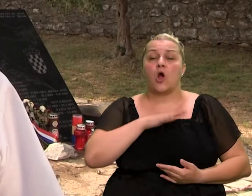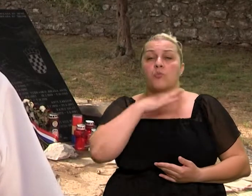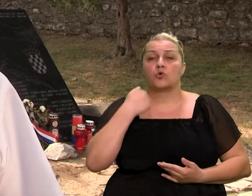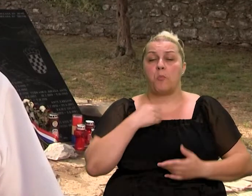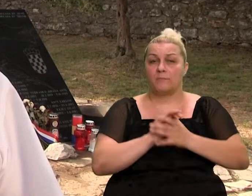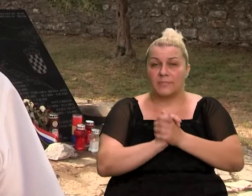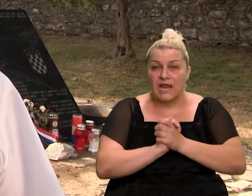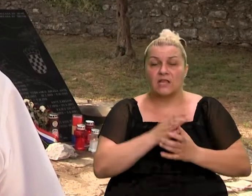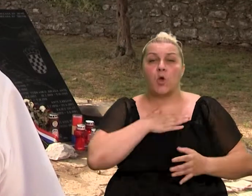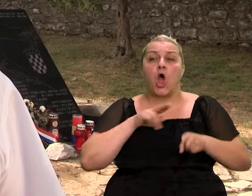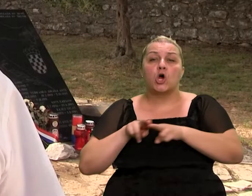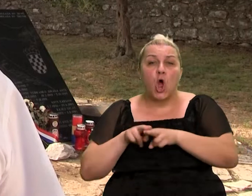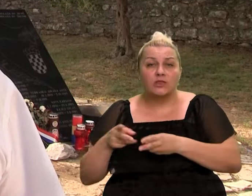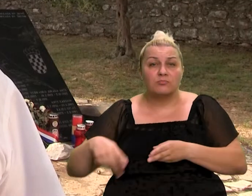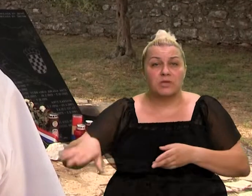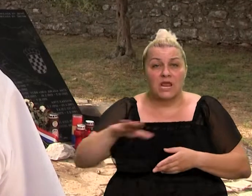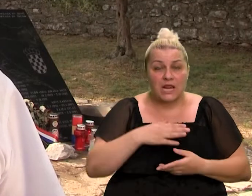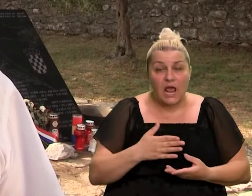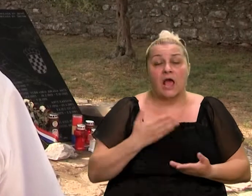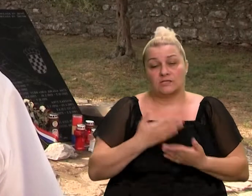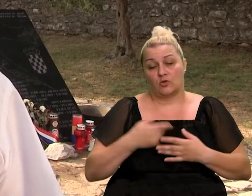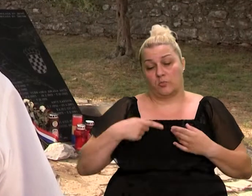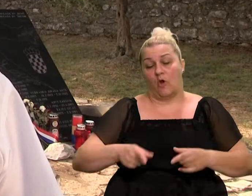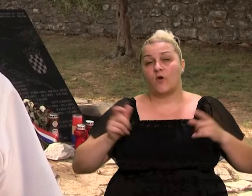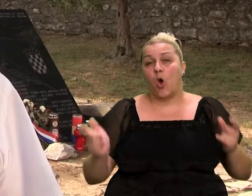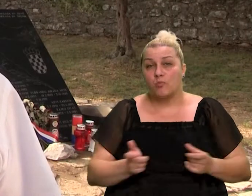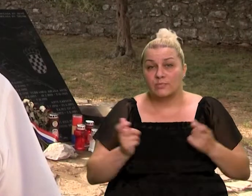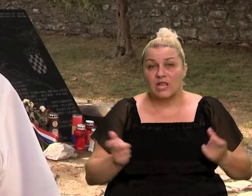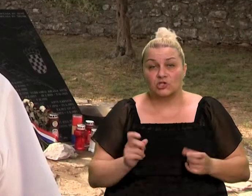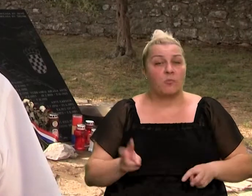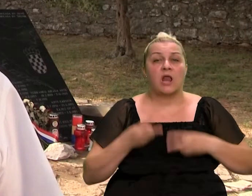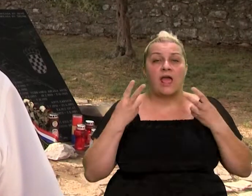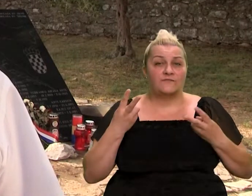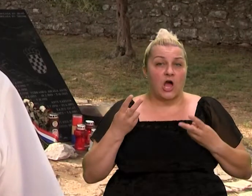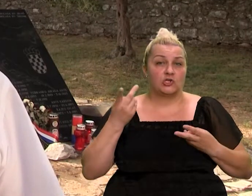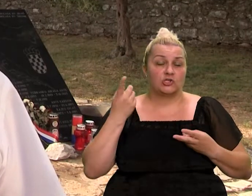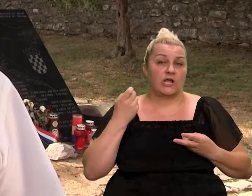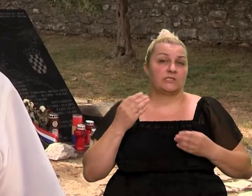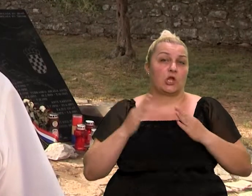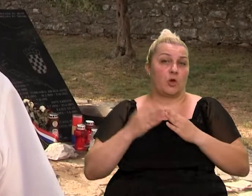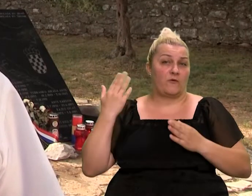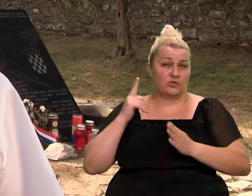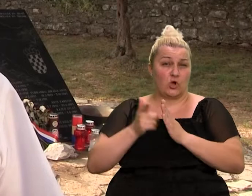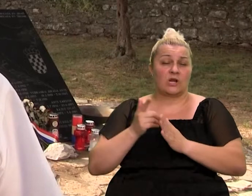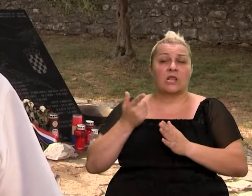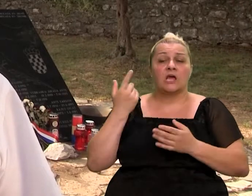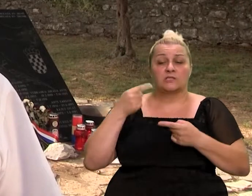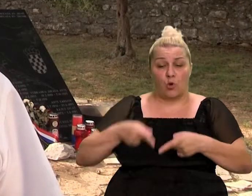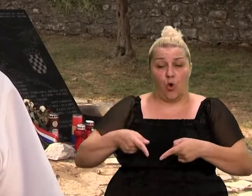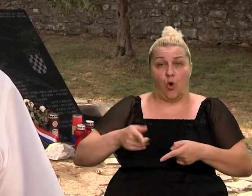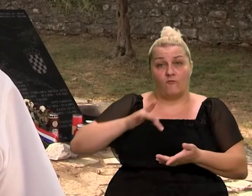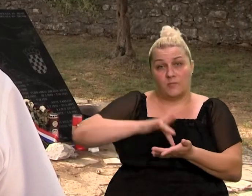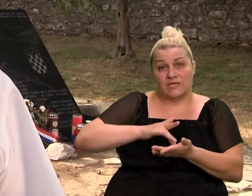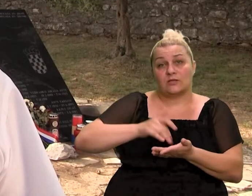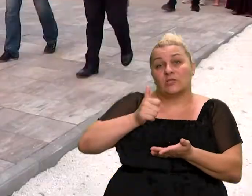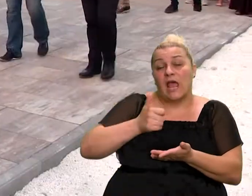obilježava zaista jednu od najvrijednijih objetnica iz domovinskog rata, poglavito na ome području, jedna od prvi